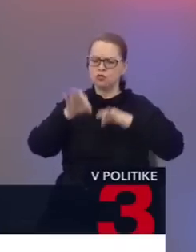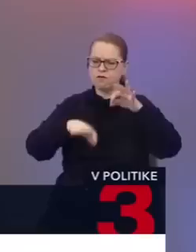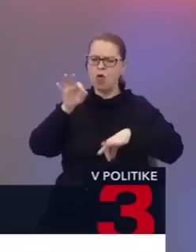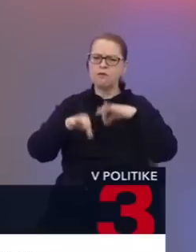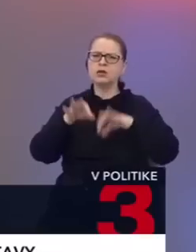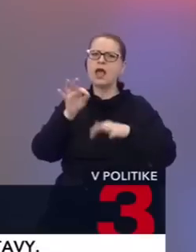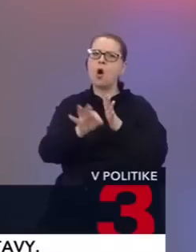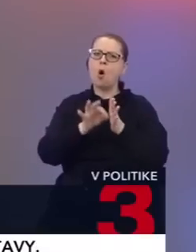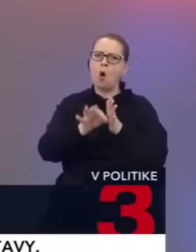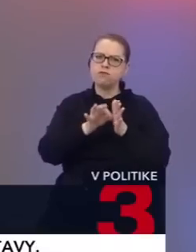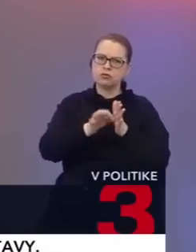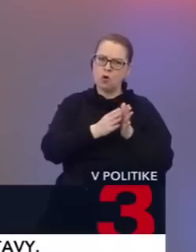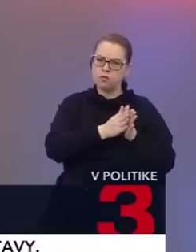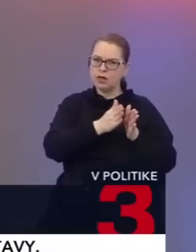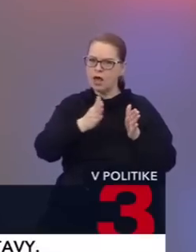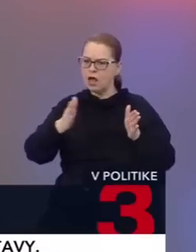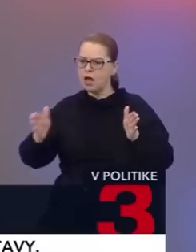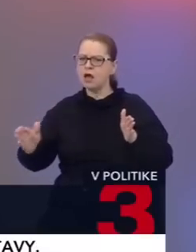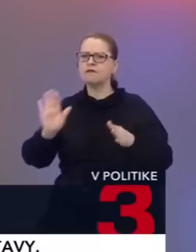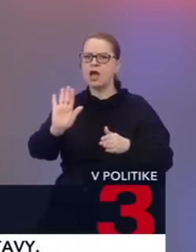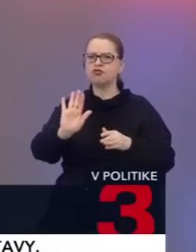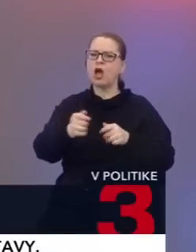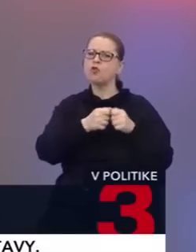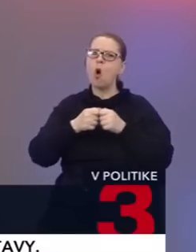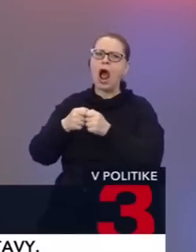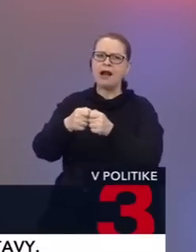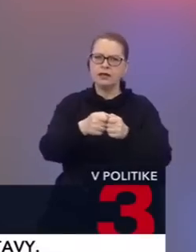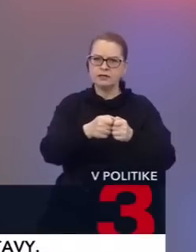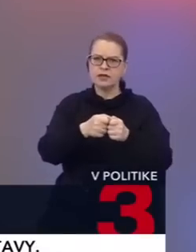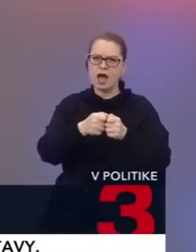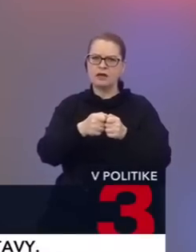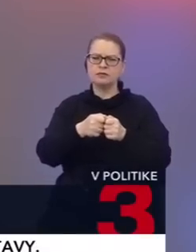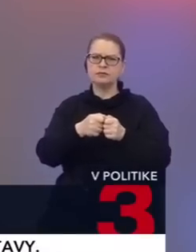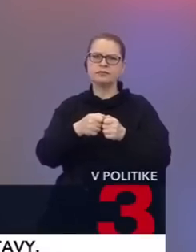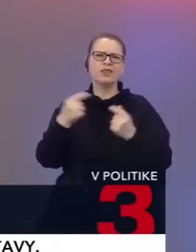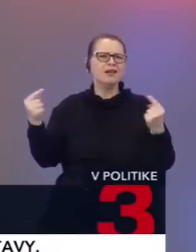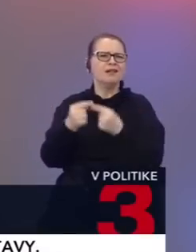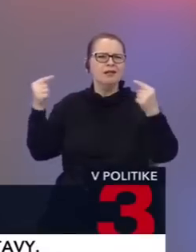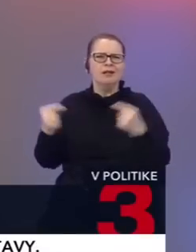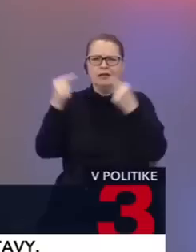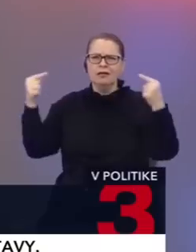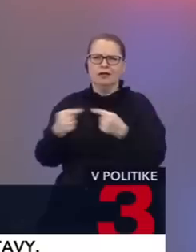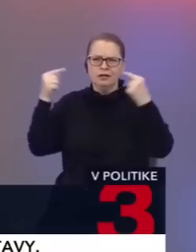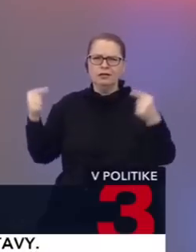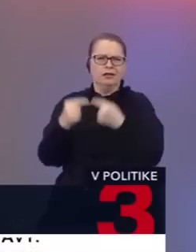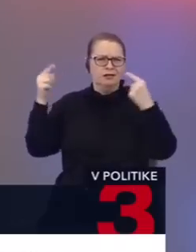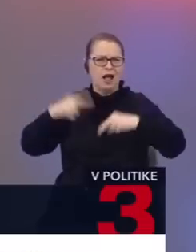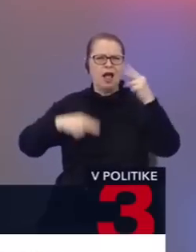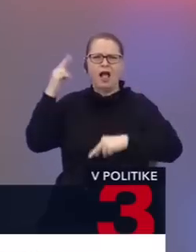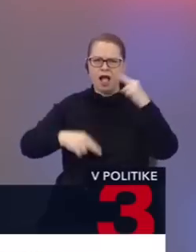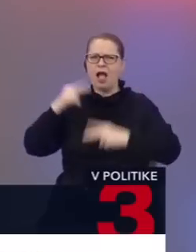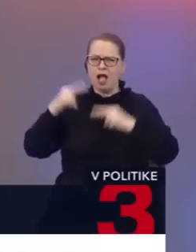obdobia vašej koalície, kedy tá dizonancia, alebo spory medzi SAS a OĽANO a